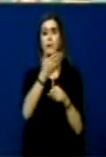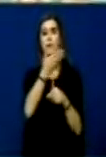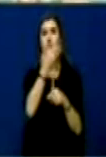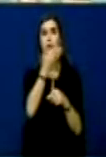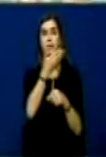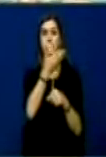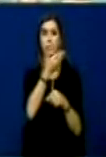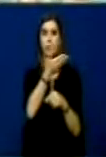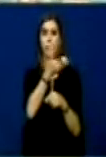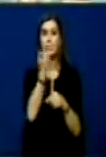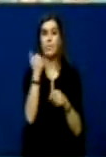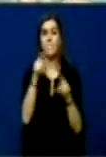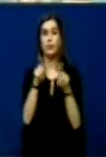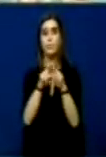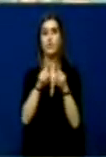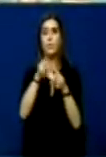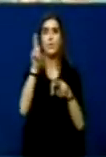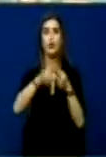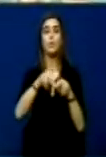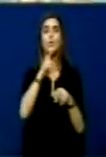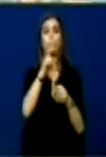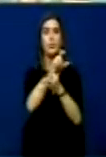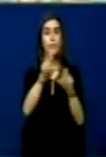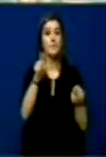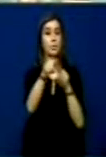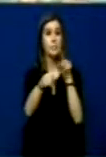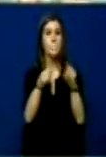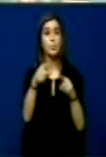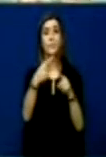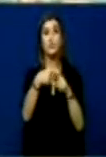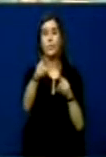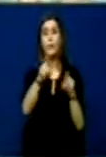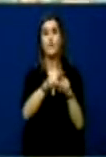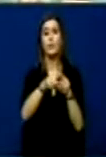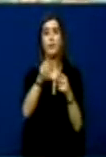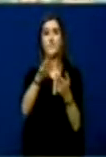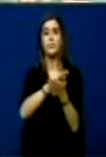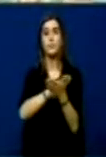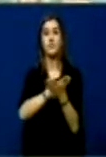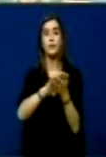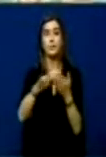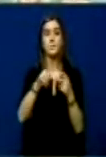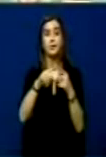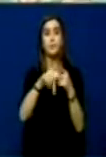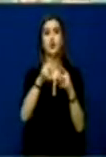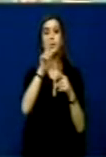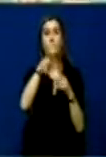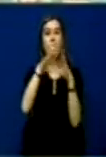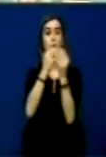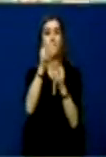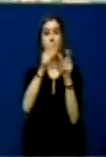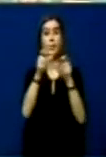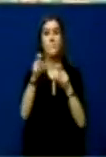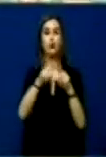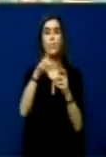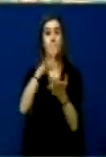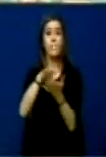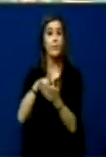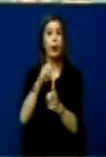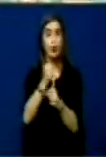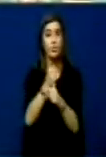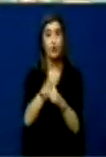prim të vetin. Prek ligjë për amnistin, i liron gandjekja penale, edhe të gjithë ata zhurtar,